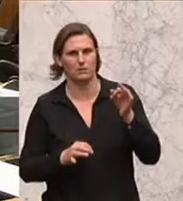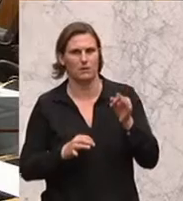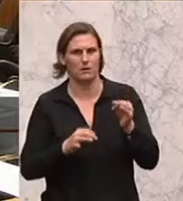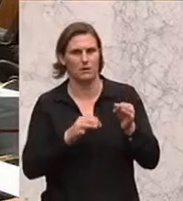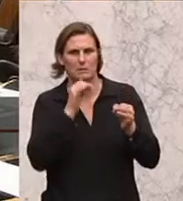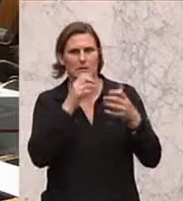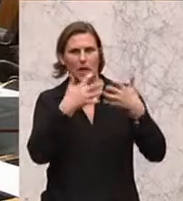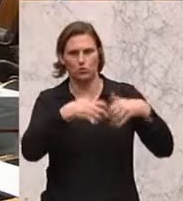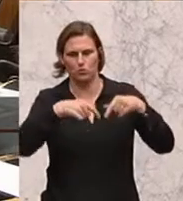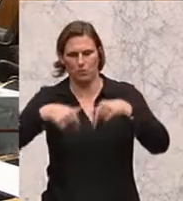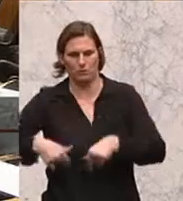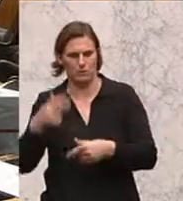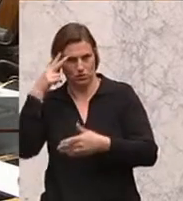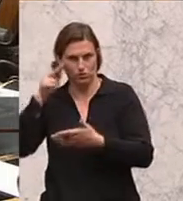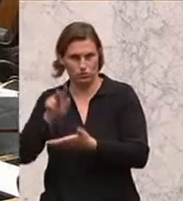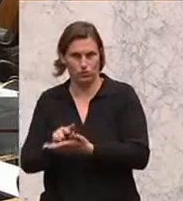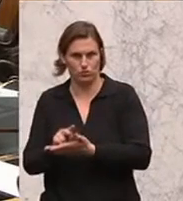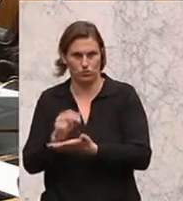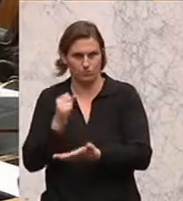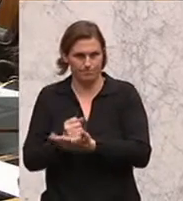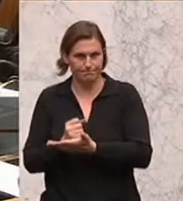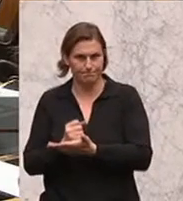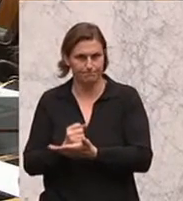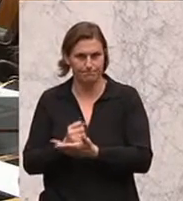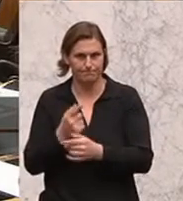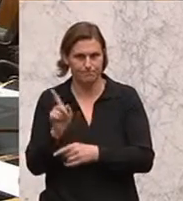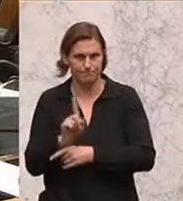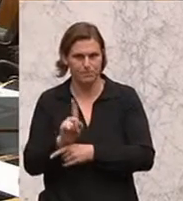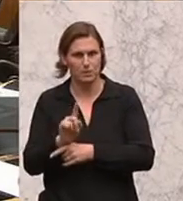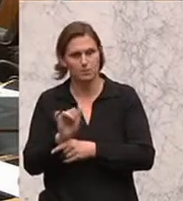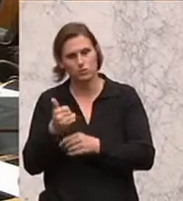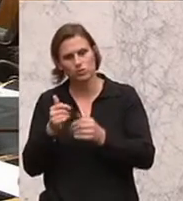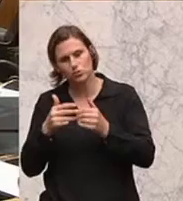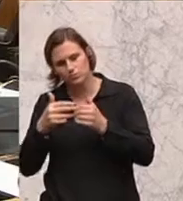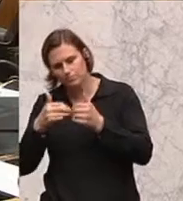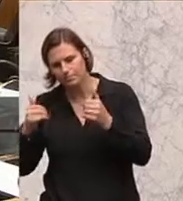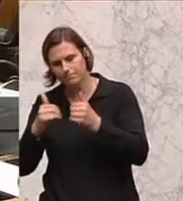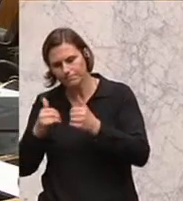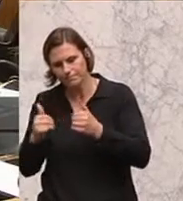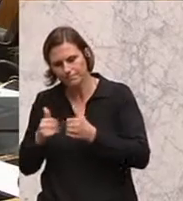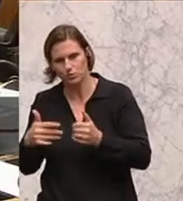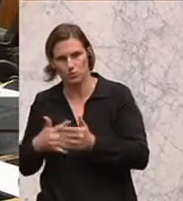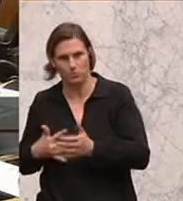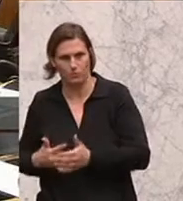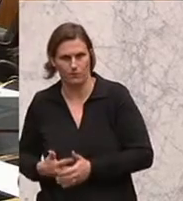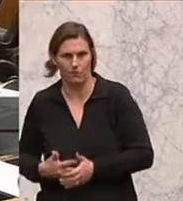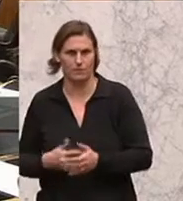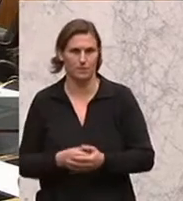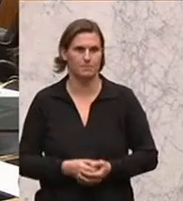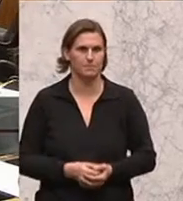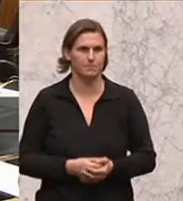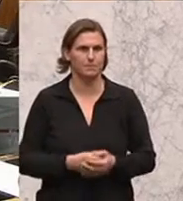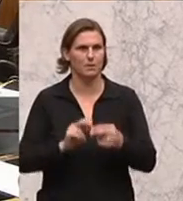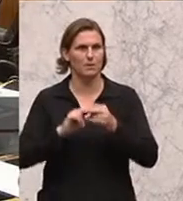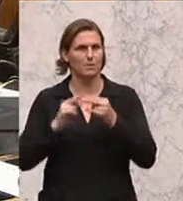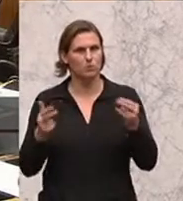nicht automatisch bei uns akzeptiert werden, sondern einzeln überprüft werden können. Die Bundesregierung hat